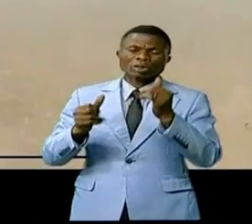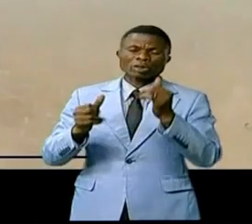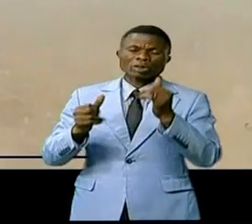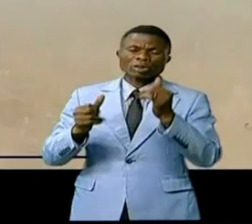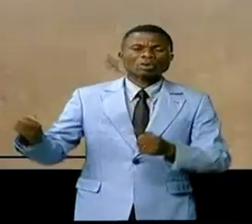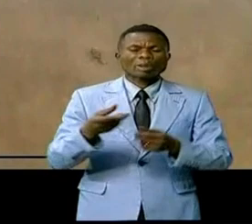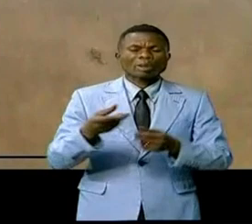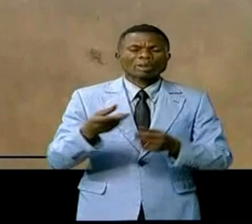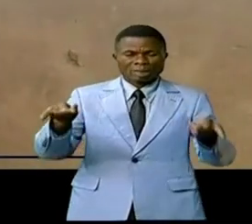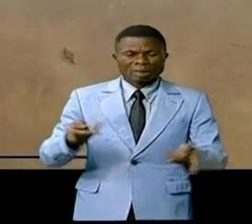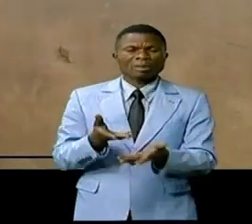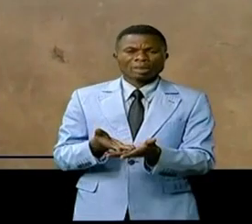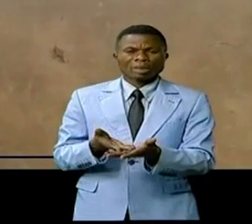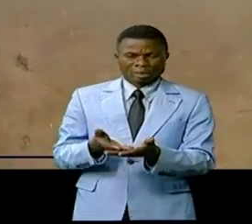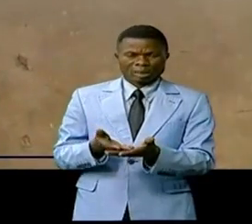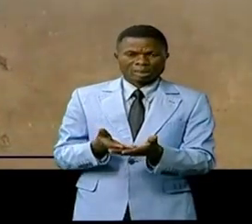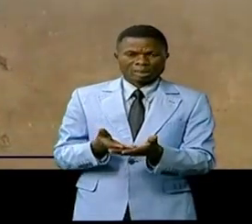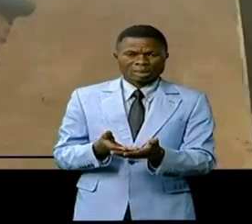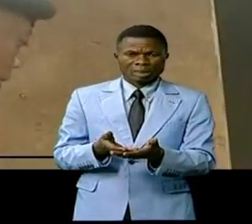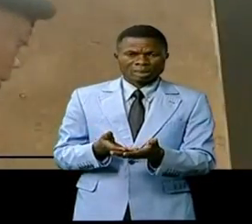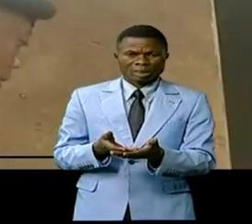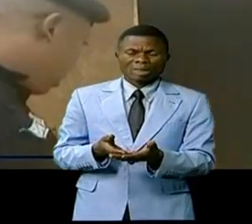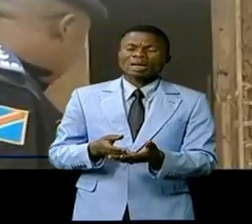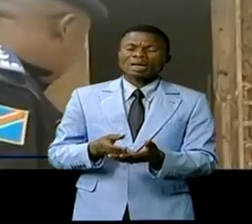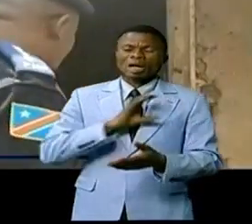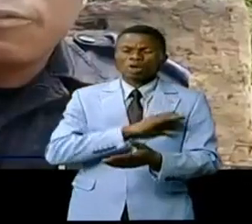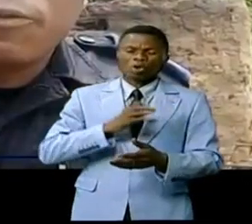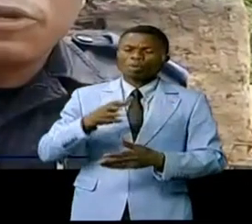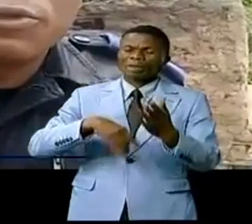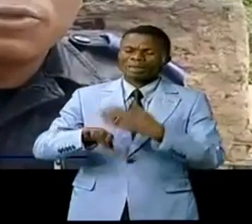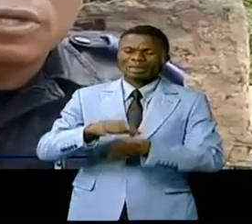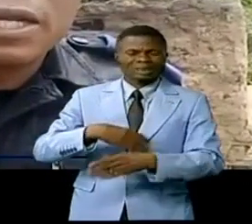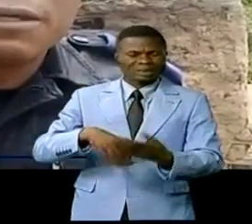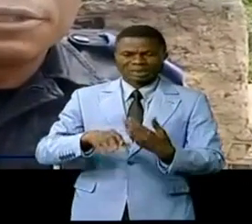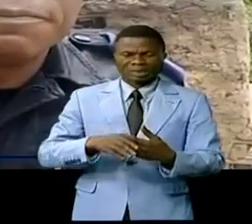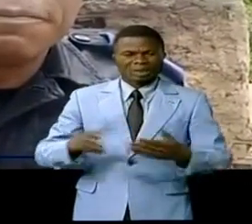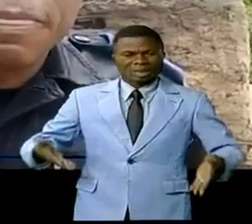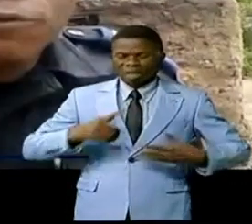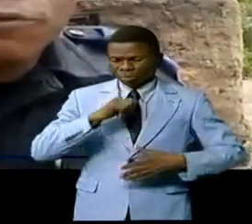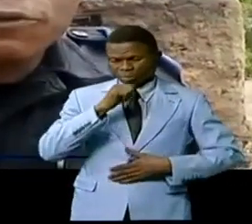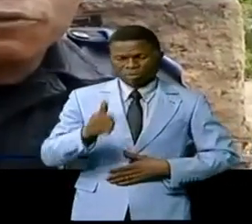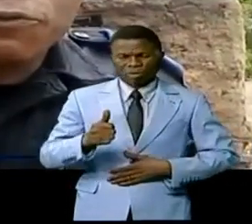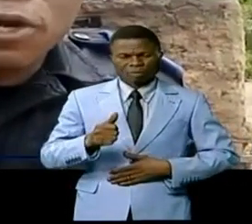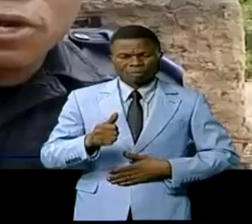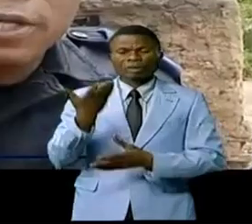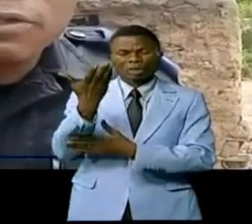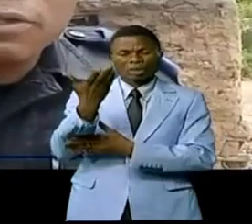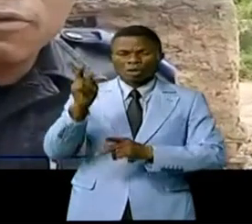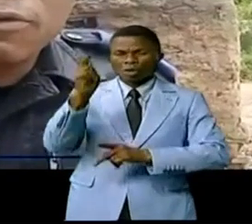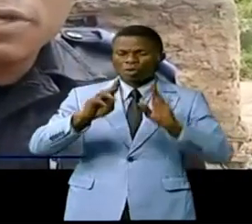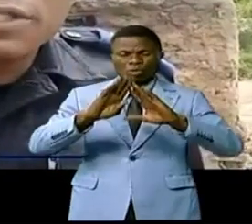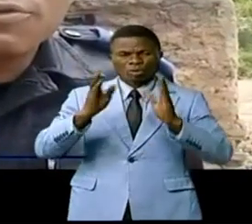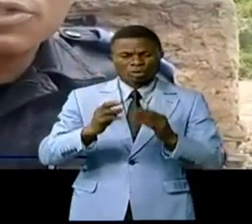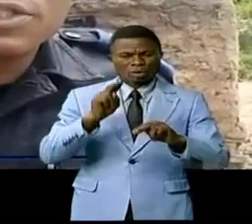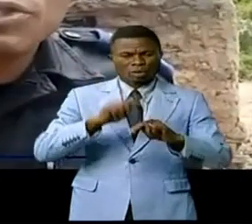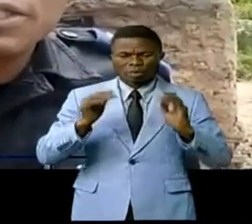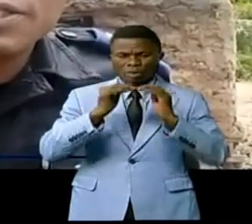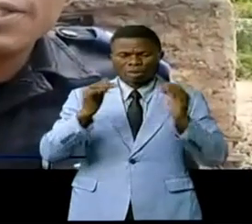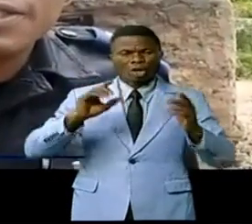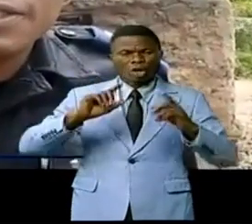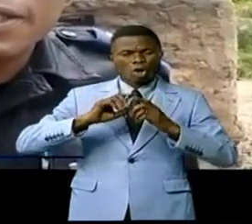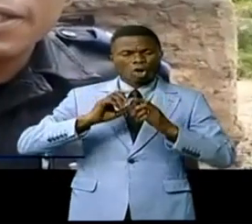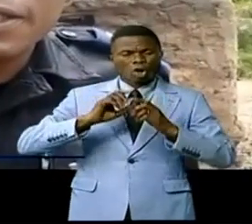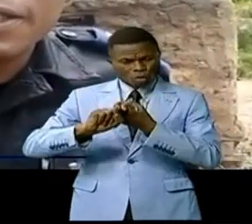façon barbare et inacceptable. Que la population soit calme, nous nous faisons foi et nous avons confiance à notre